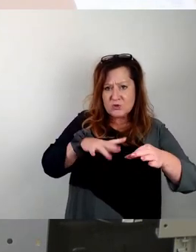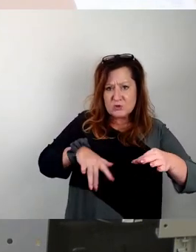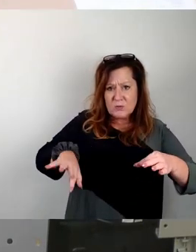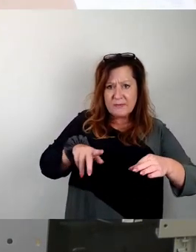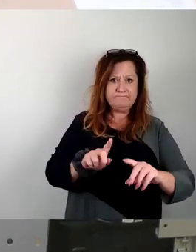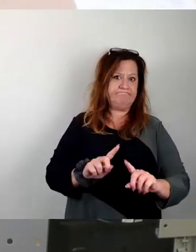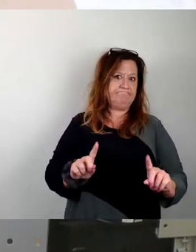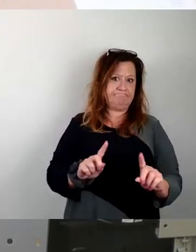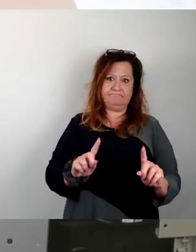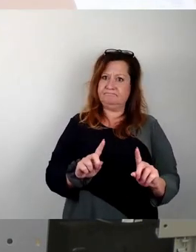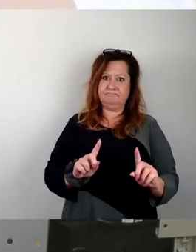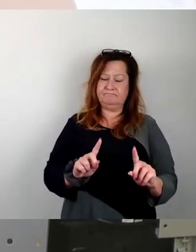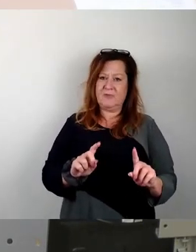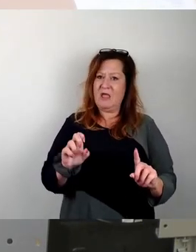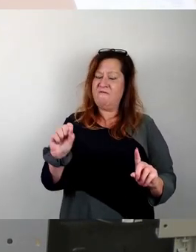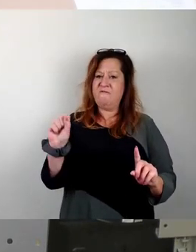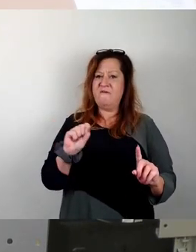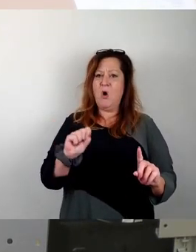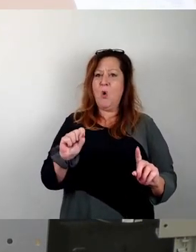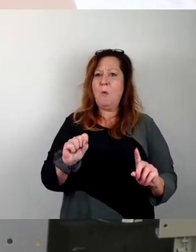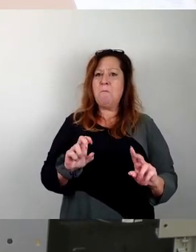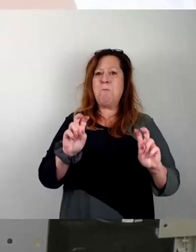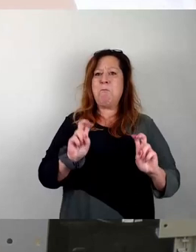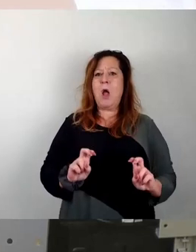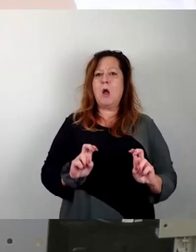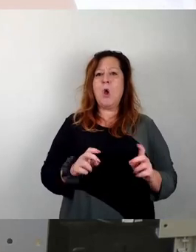wenn auf den Bänken neuerdings komisches Publikum sitzt.